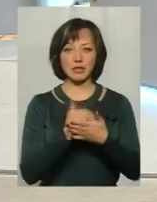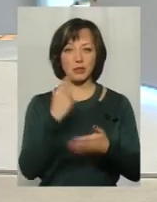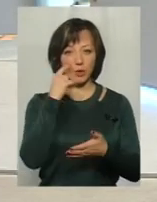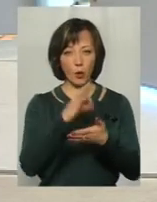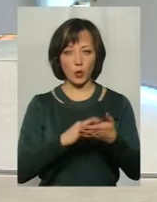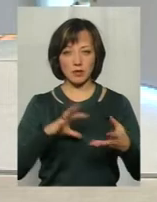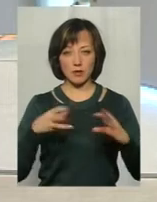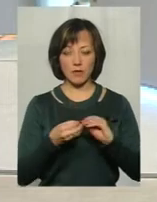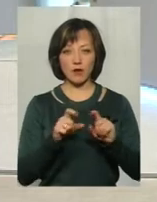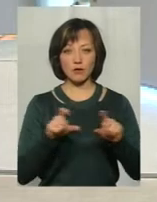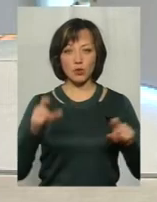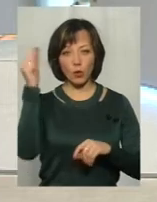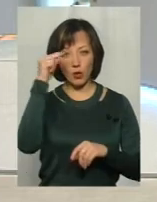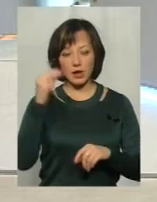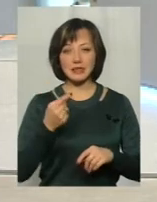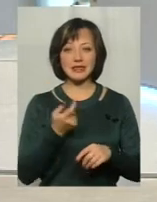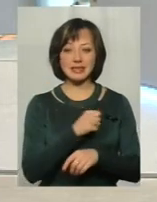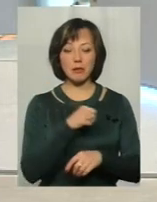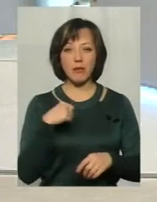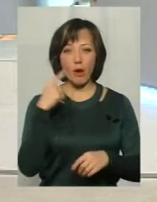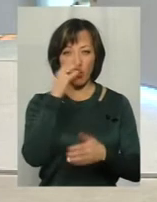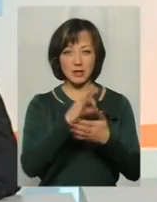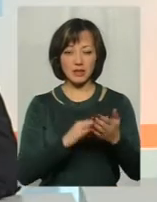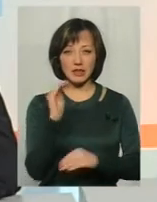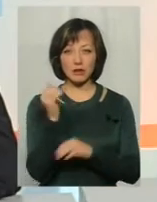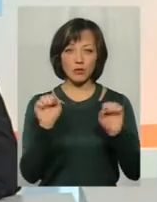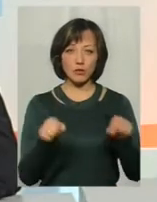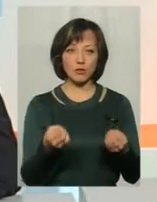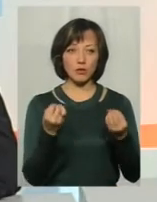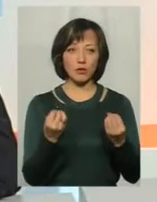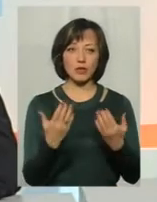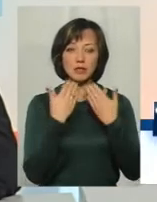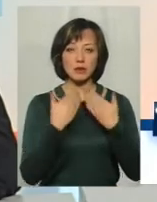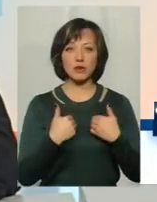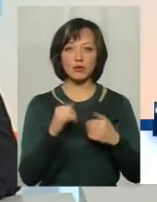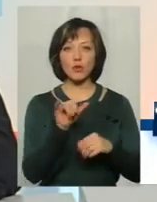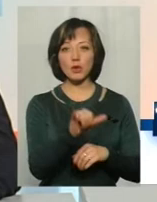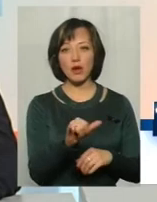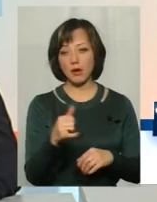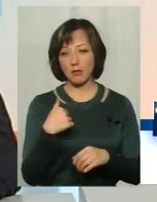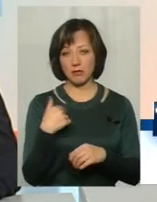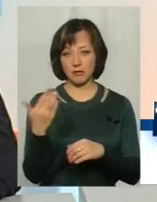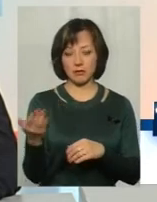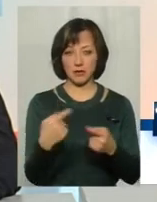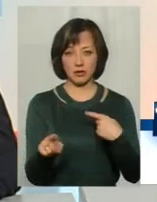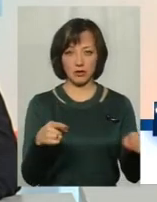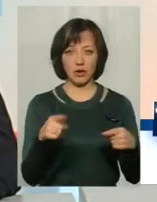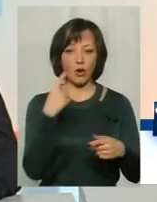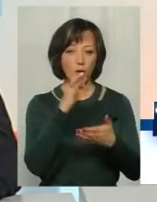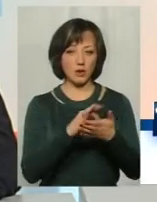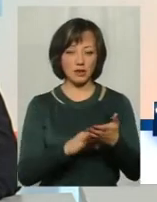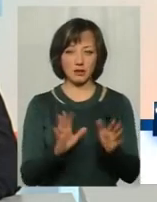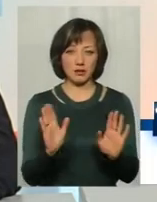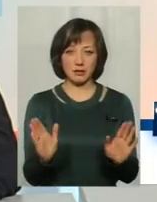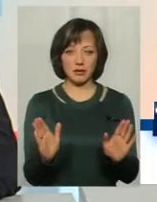школі. Тому що саме оцінювання, дитина може просто запитувати себе, чому в нього так, а в мене так. Ну, і оцінка чисто суб